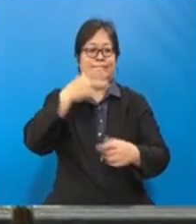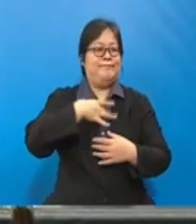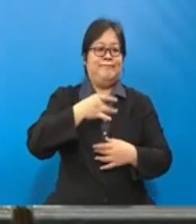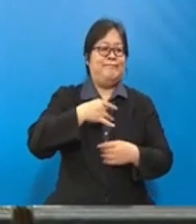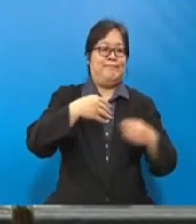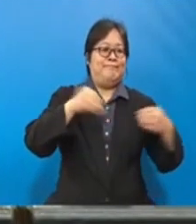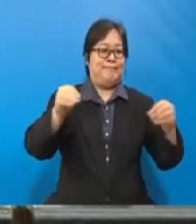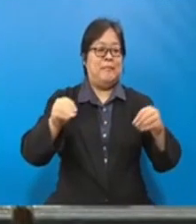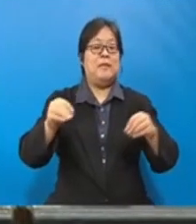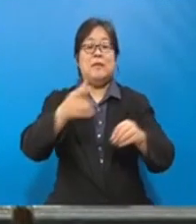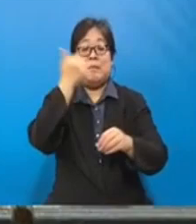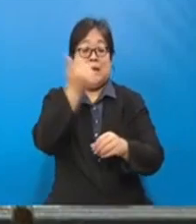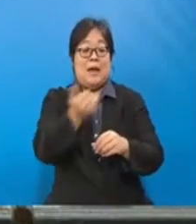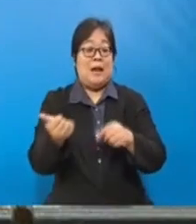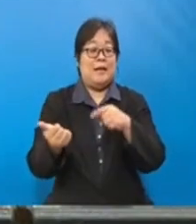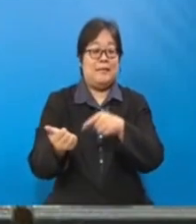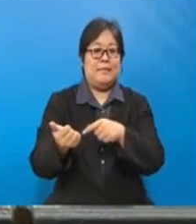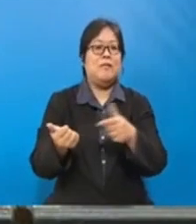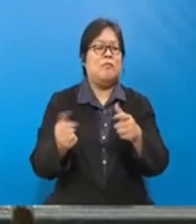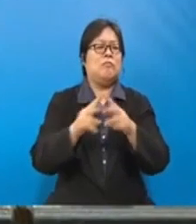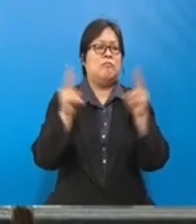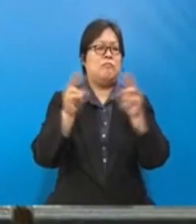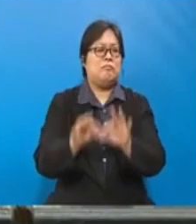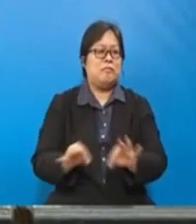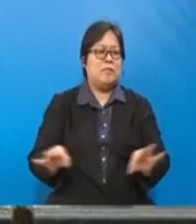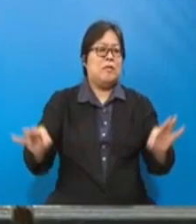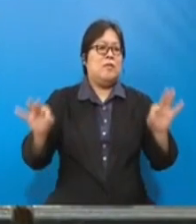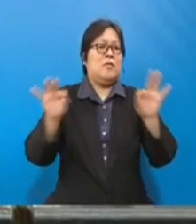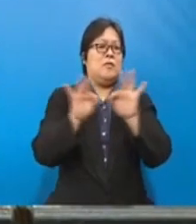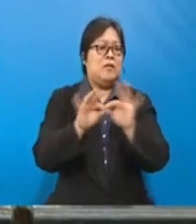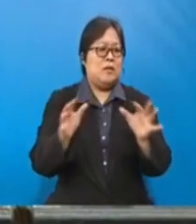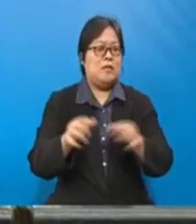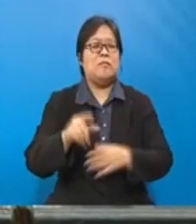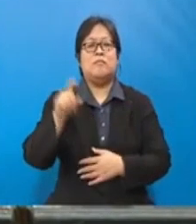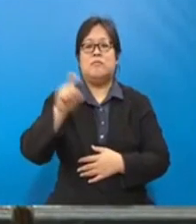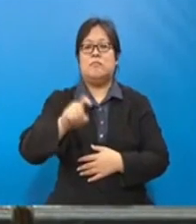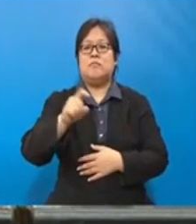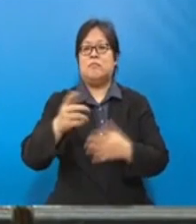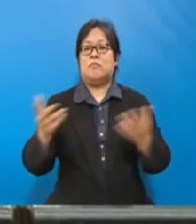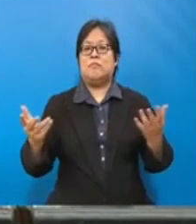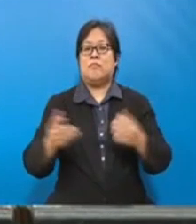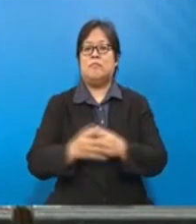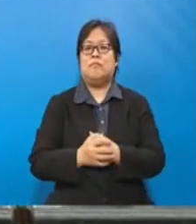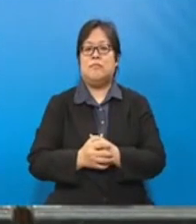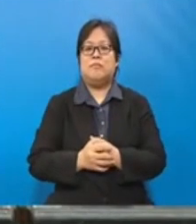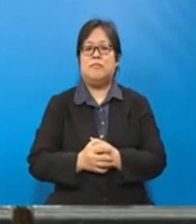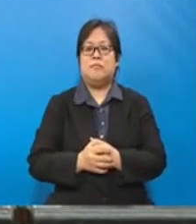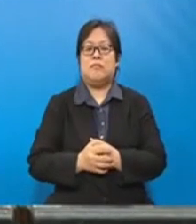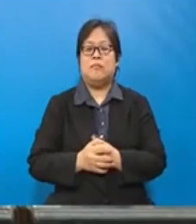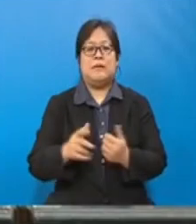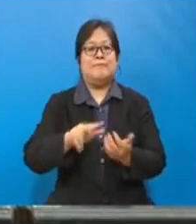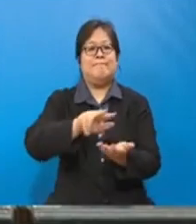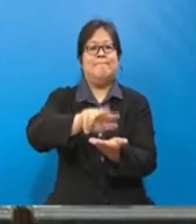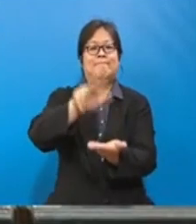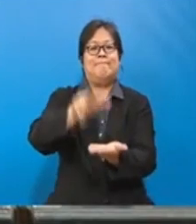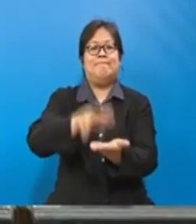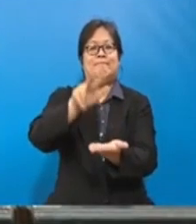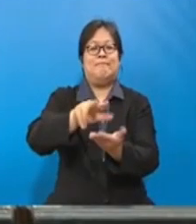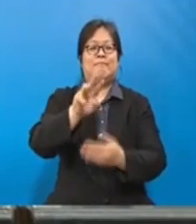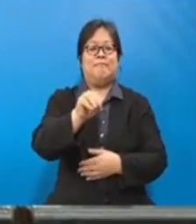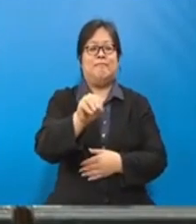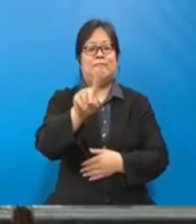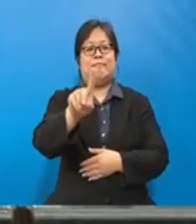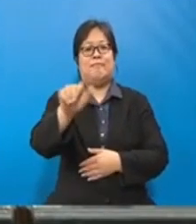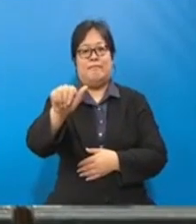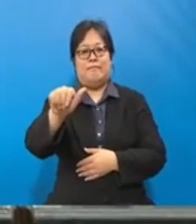pekakai ini ataupun alat ini adalah amat penting dan ia mesti diiktiraf oleh MDA,